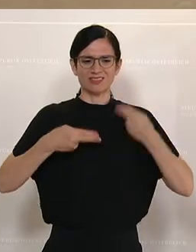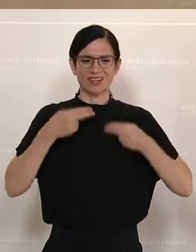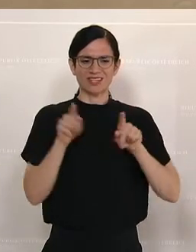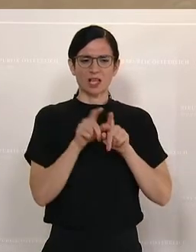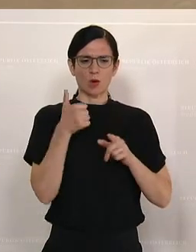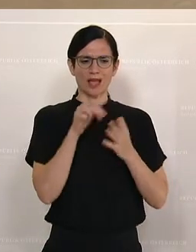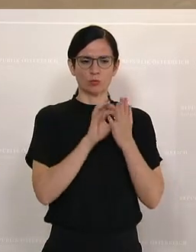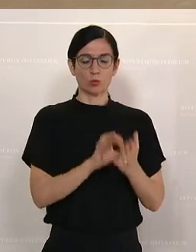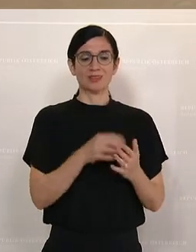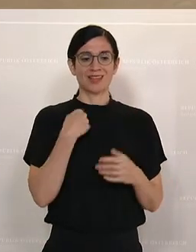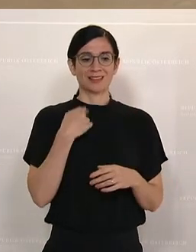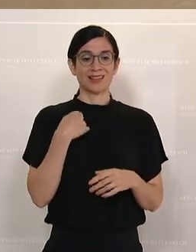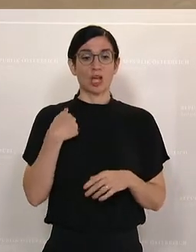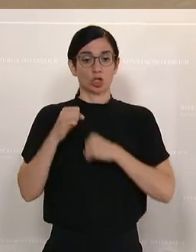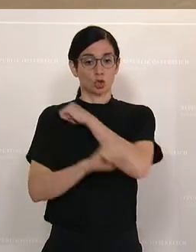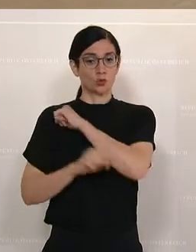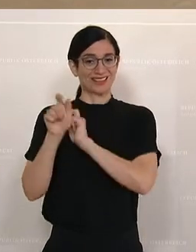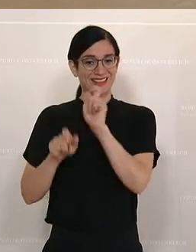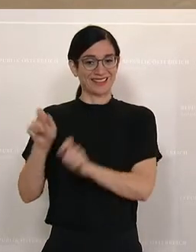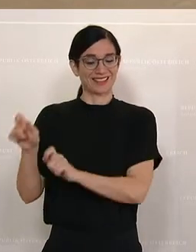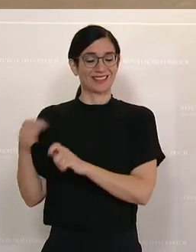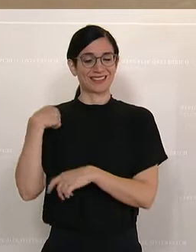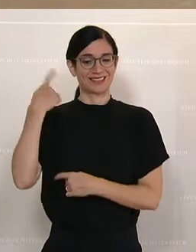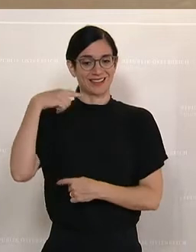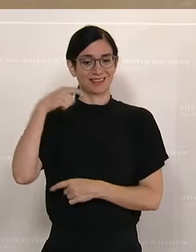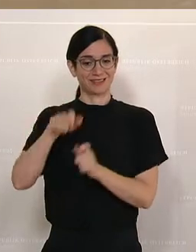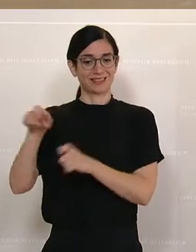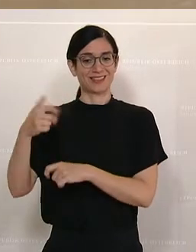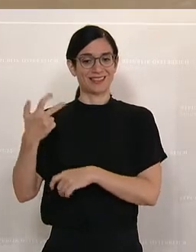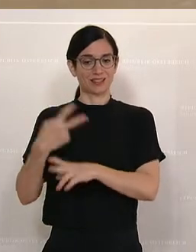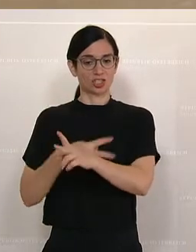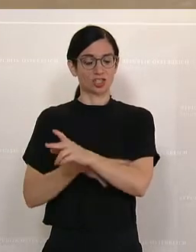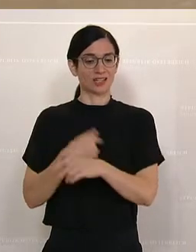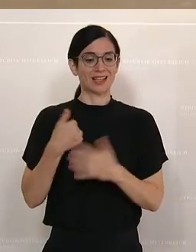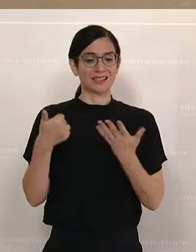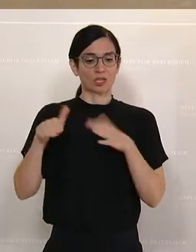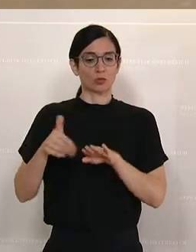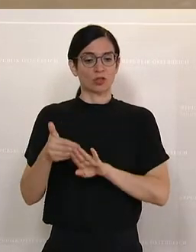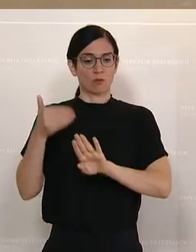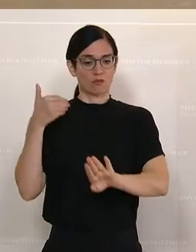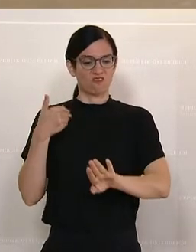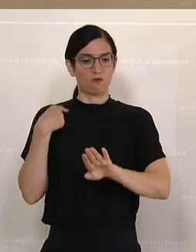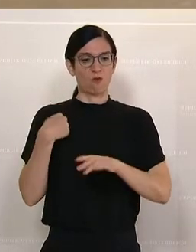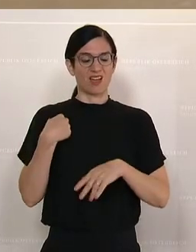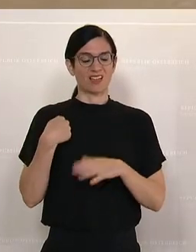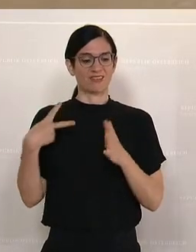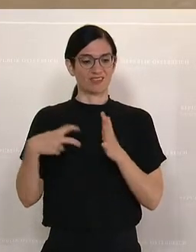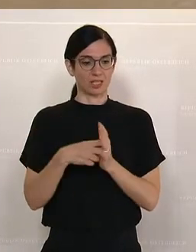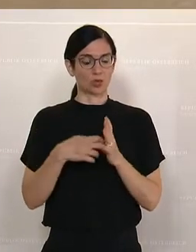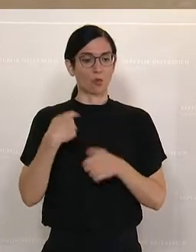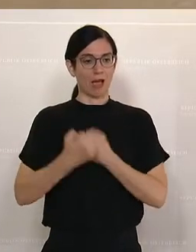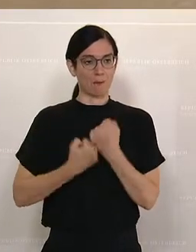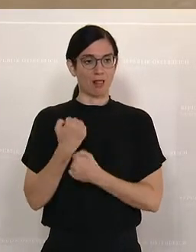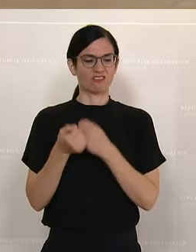Studierende aus Drittstaaten schon sechs Monate vor Ablauf ihres Visums hier ein